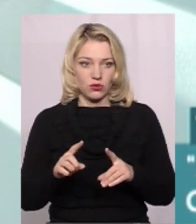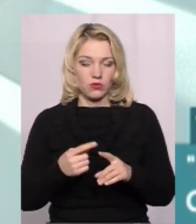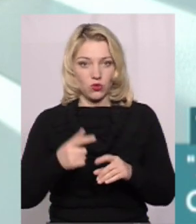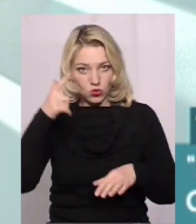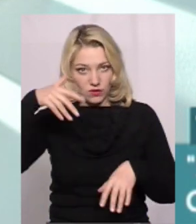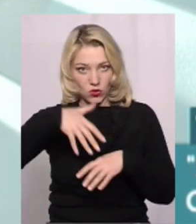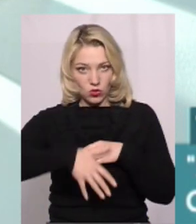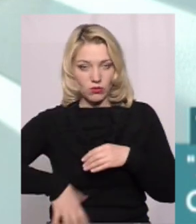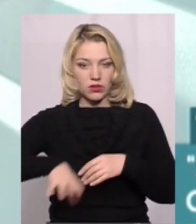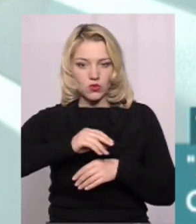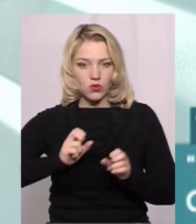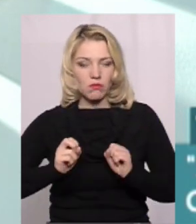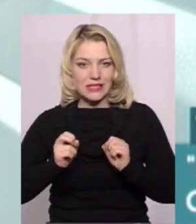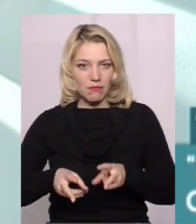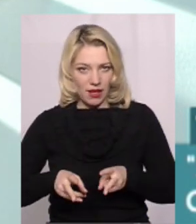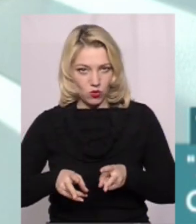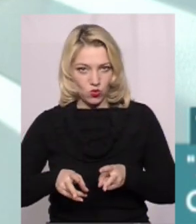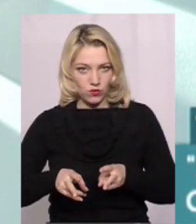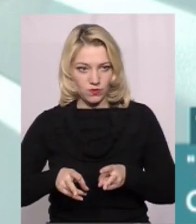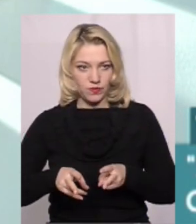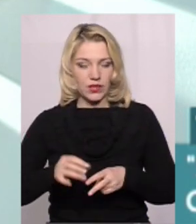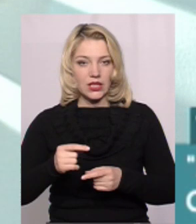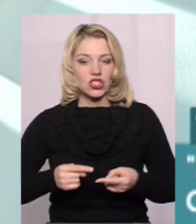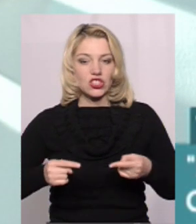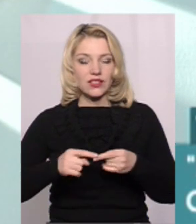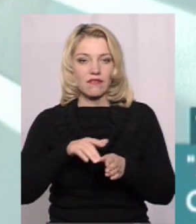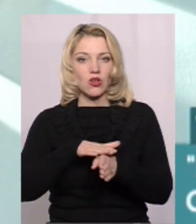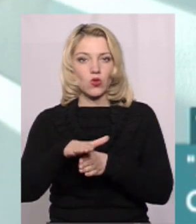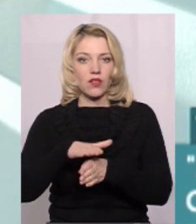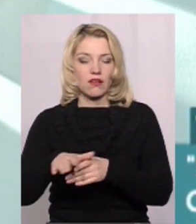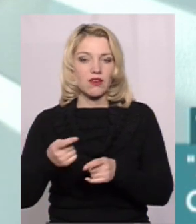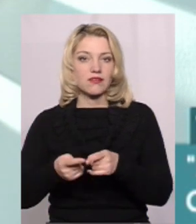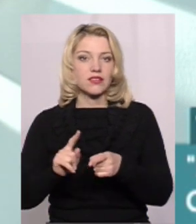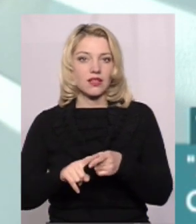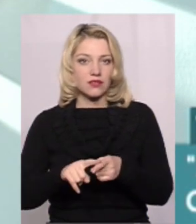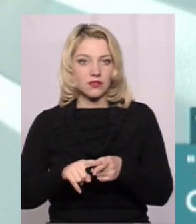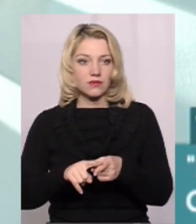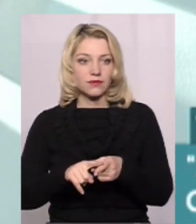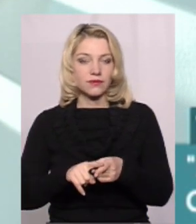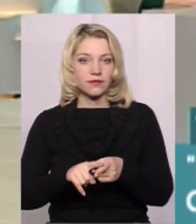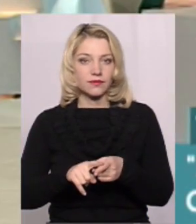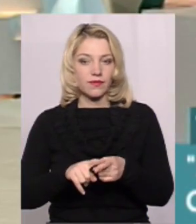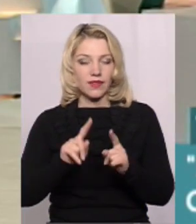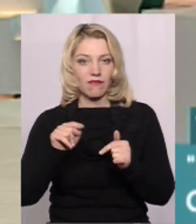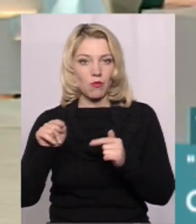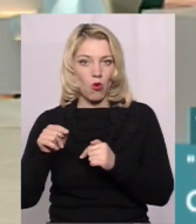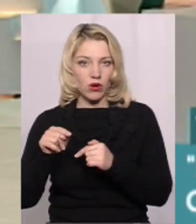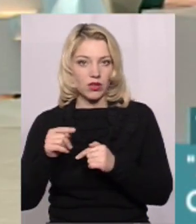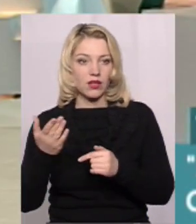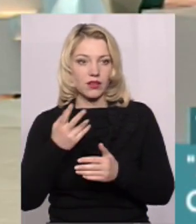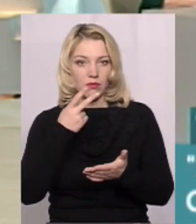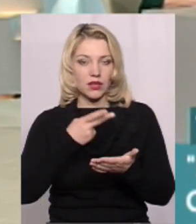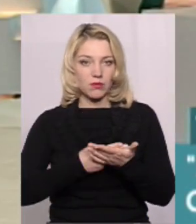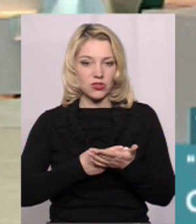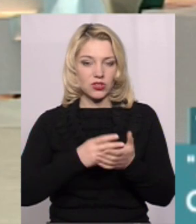усвідомити всю небезпеку І чітке виконання цих, скажімо так, вимог, які